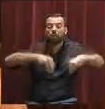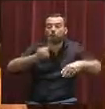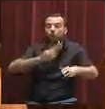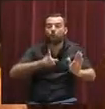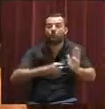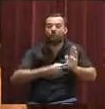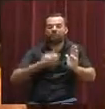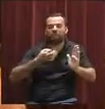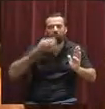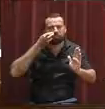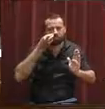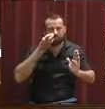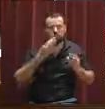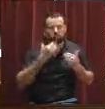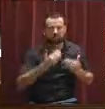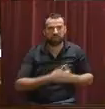efectives. Moltes gràcies.